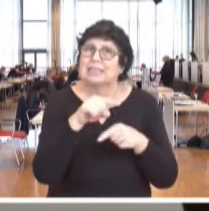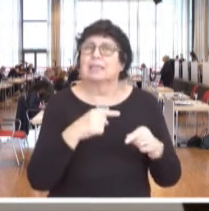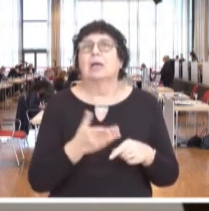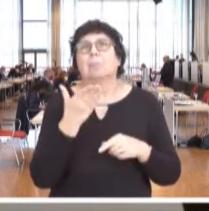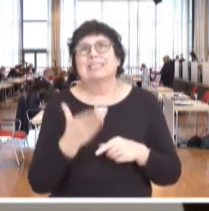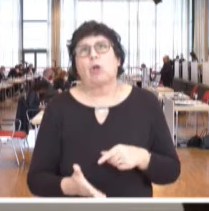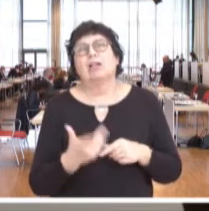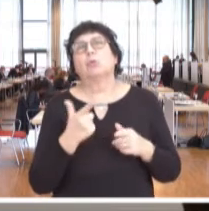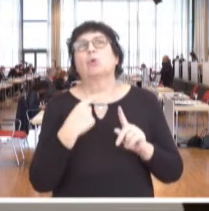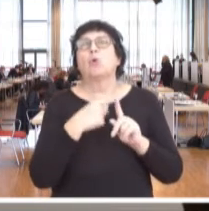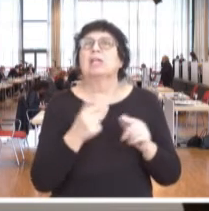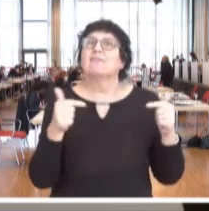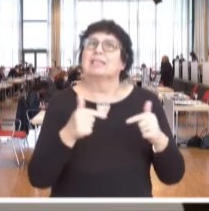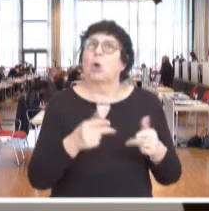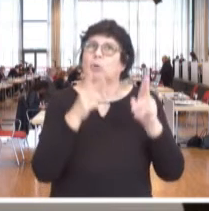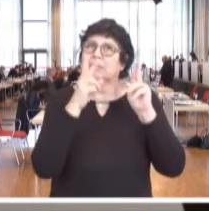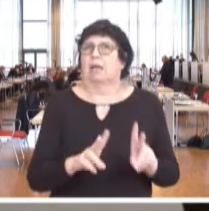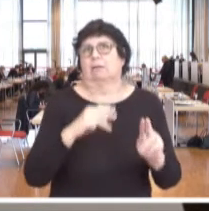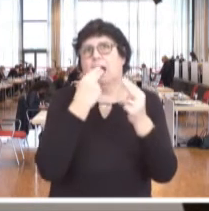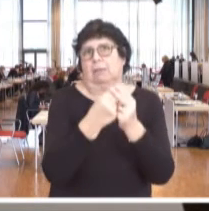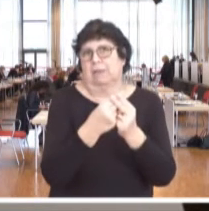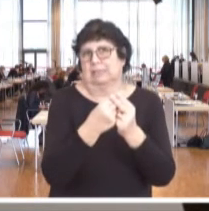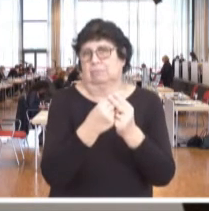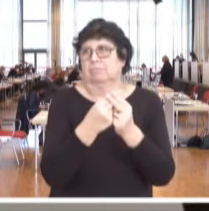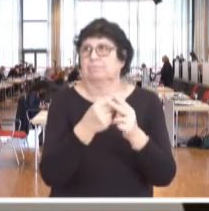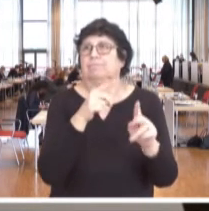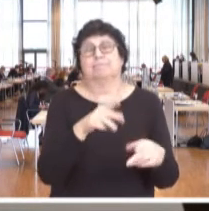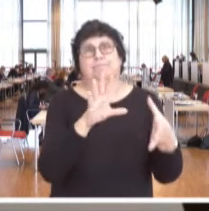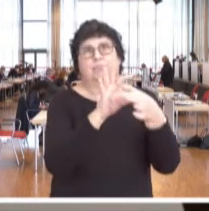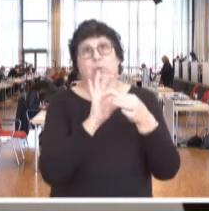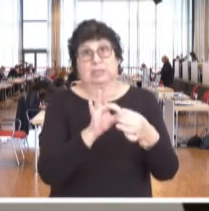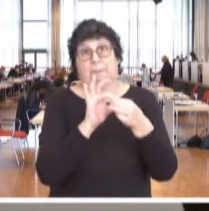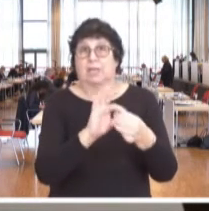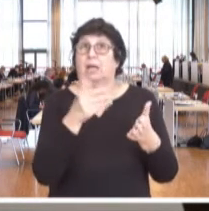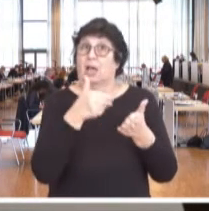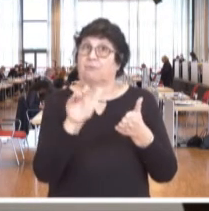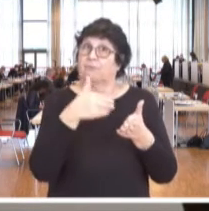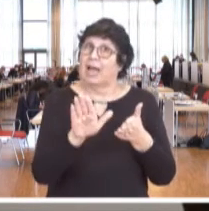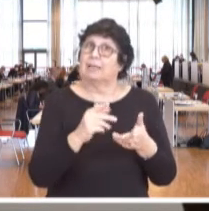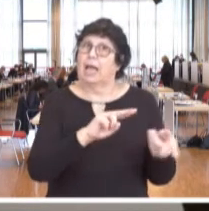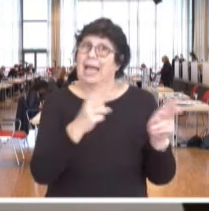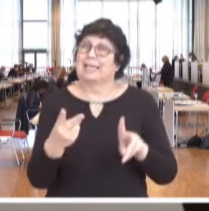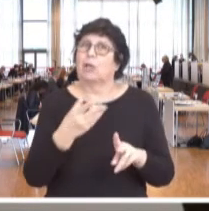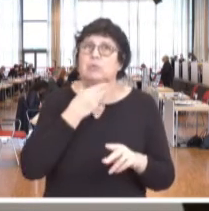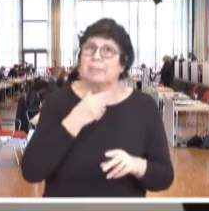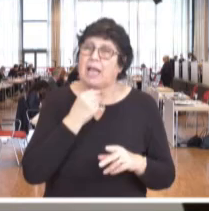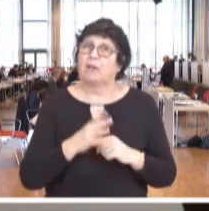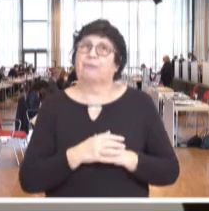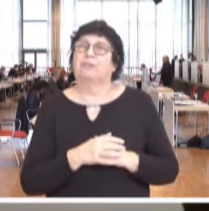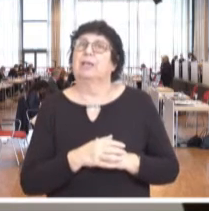versorgungsrechtlicher Art anzupassen. In diesem Zusammenhang besteht weiterer Änderungsbedarf